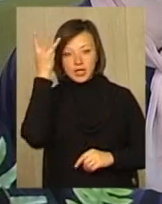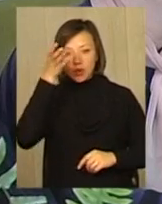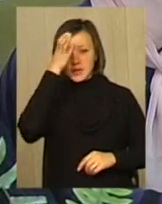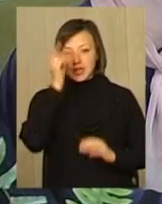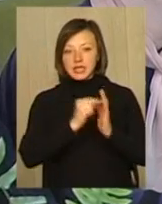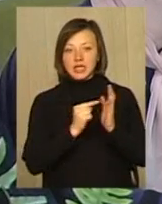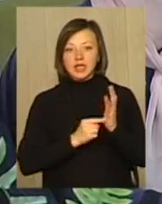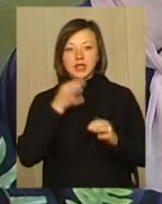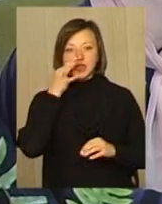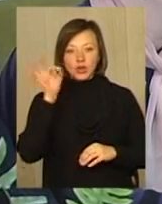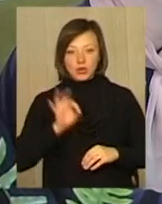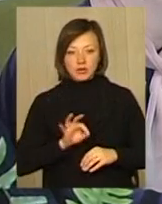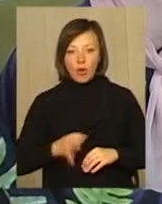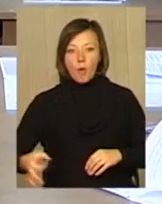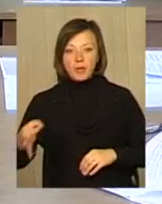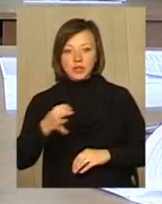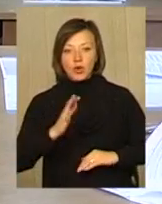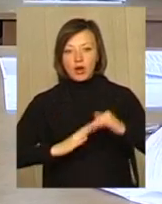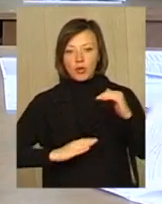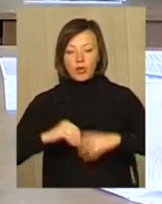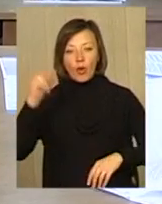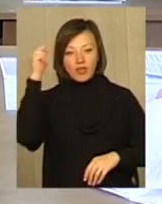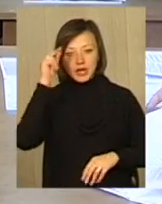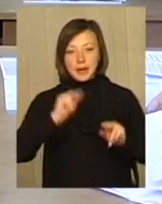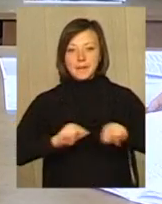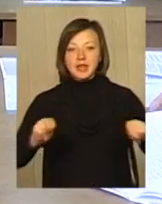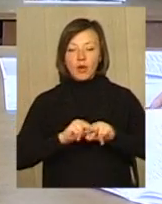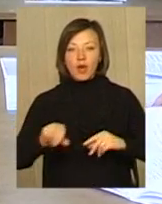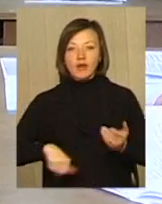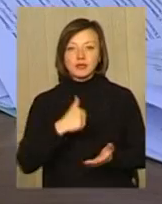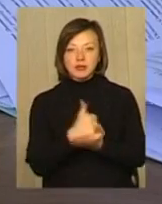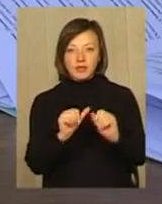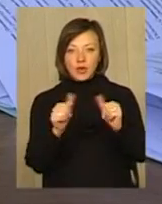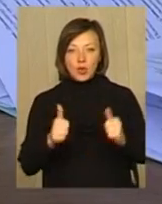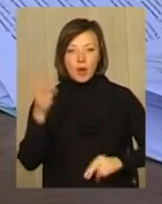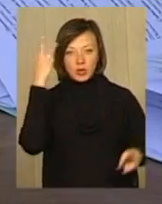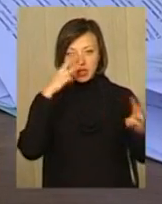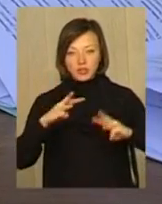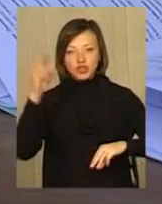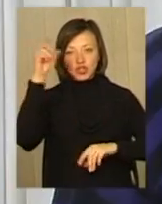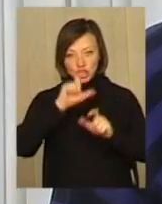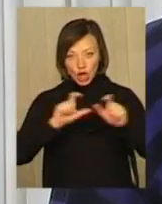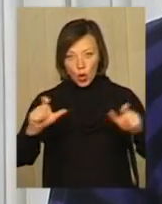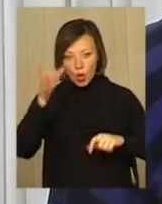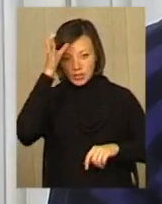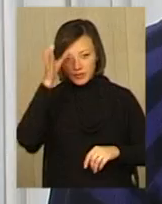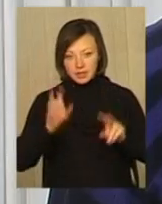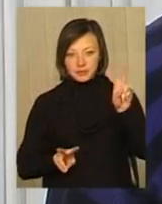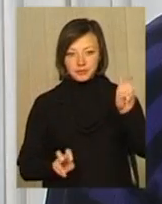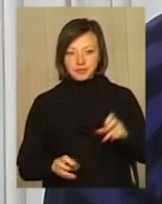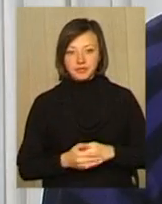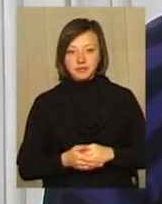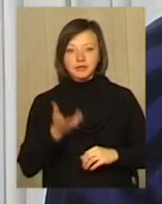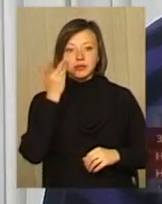ділилися досвідом. У рамках обласної науково-практичної конференції «Педагог як ключова фігура модернізації шкільної освіти». При відсутності